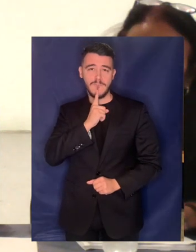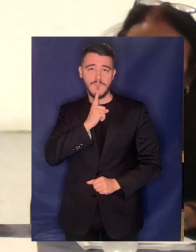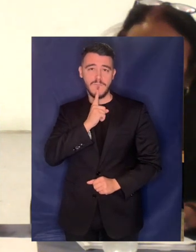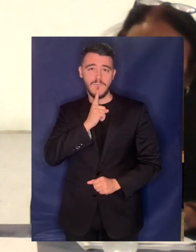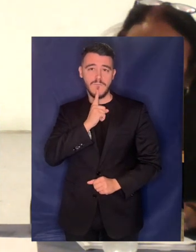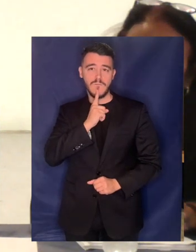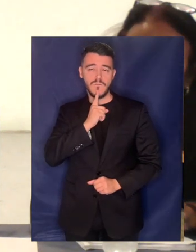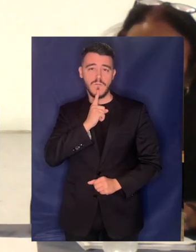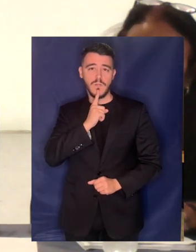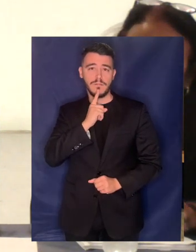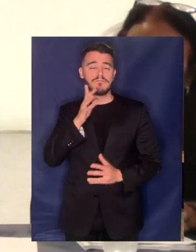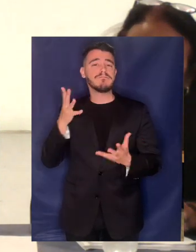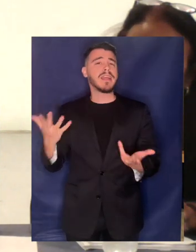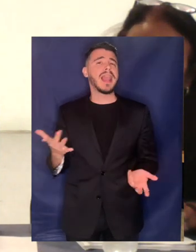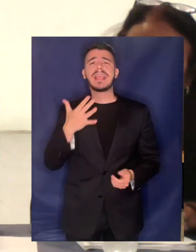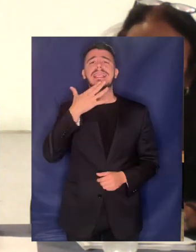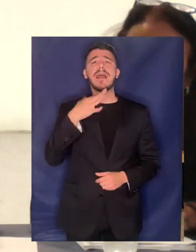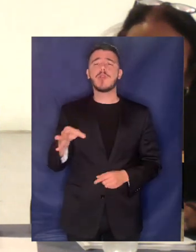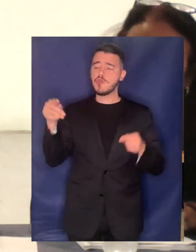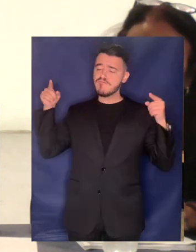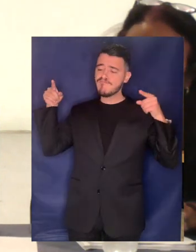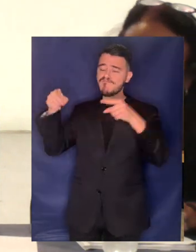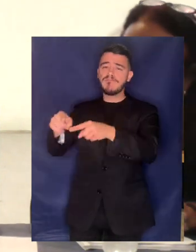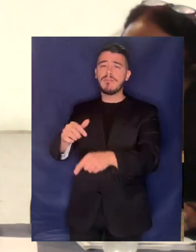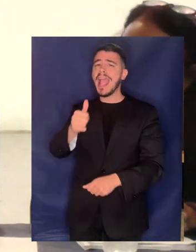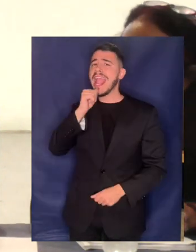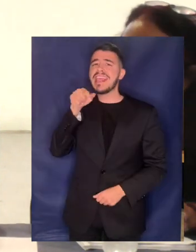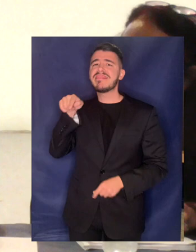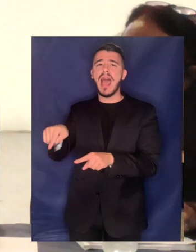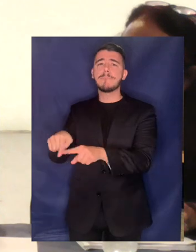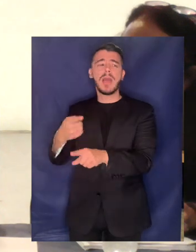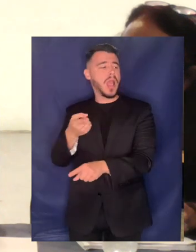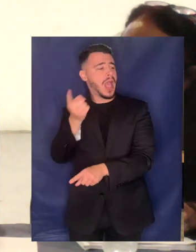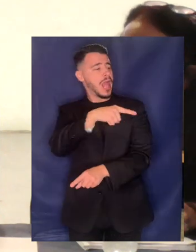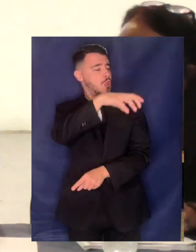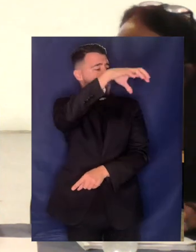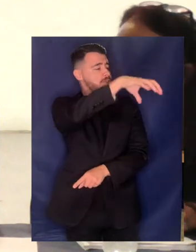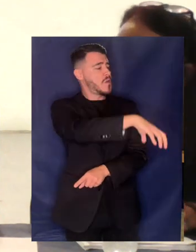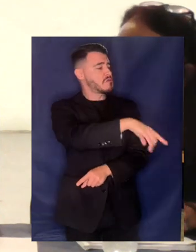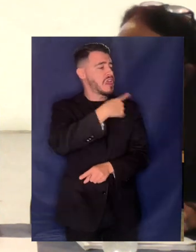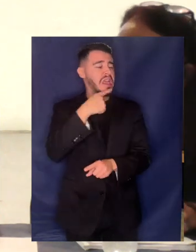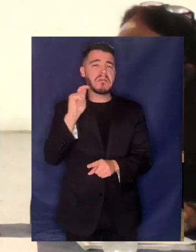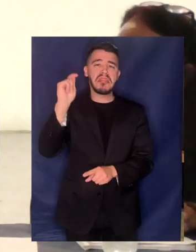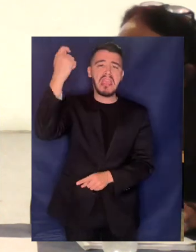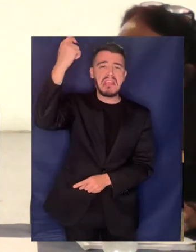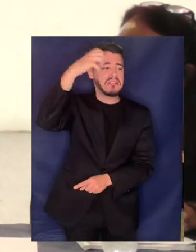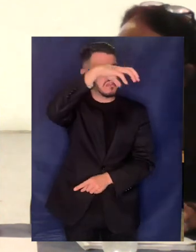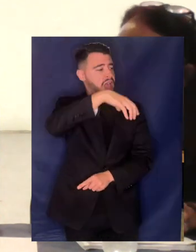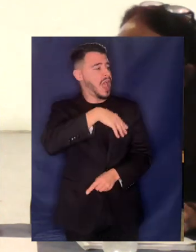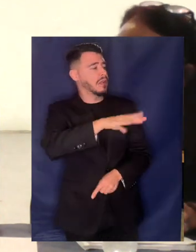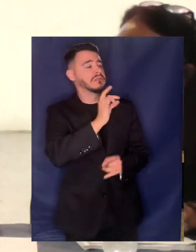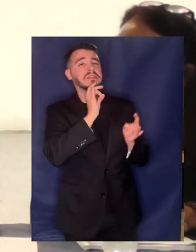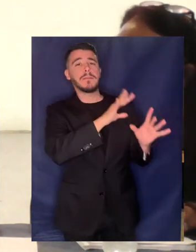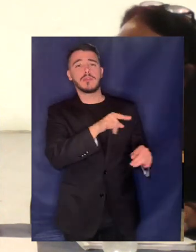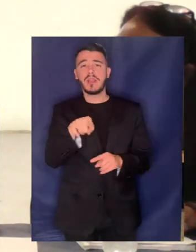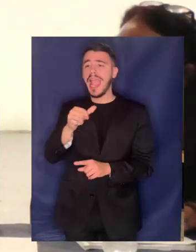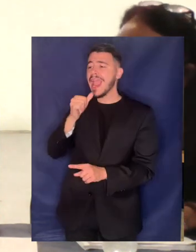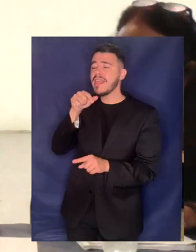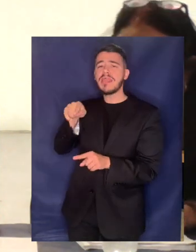γιατί όμως την περίπτωση της ΕΙΔΑΠ που επανέρχομαι γιατί έχει ήδη ζωή